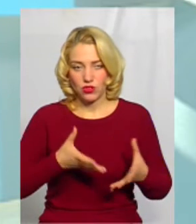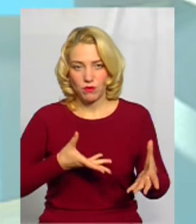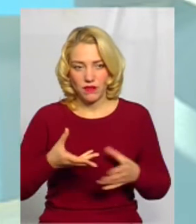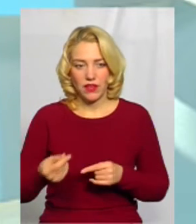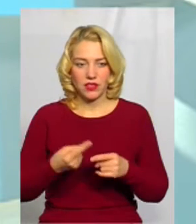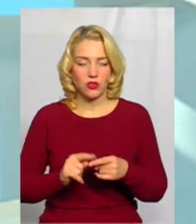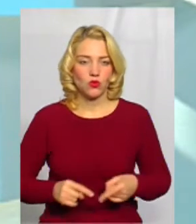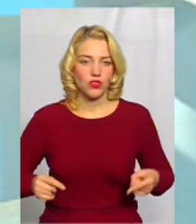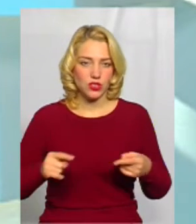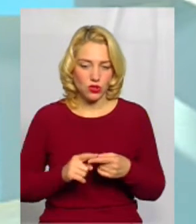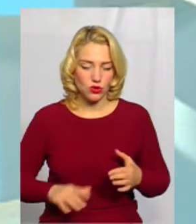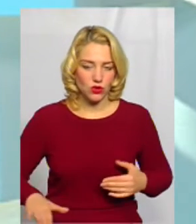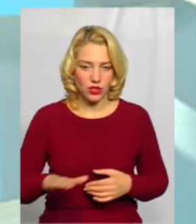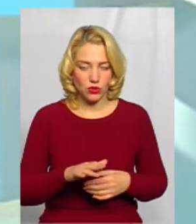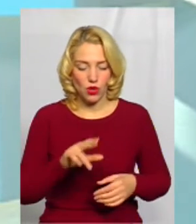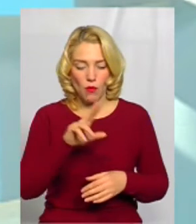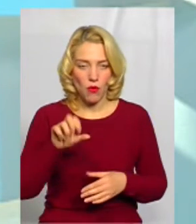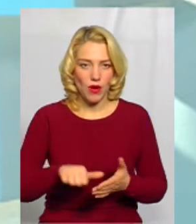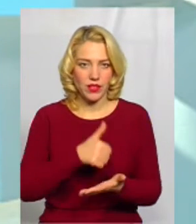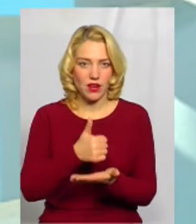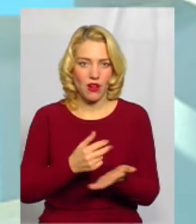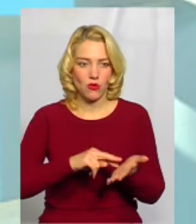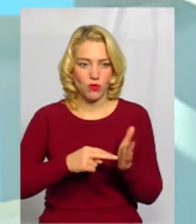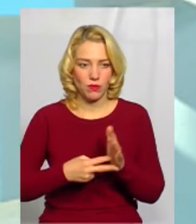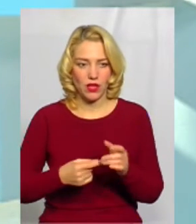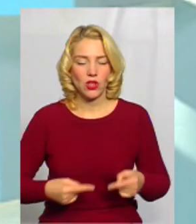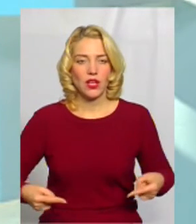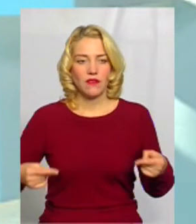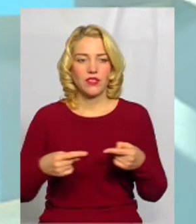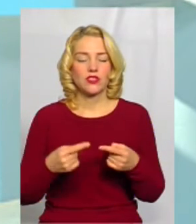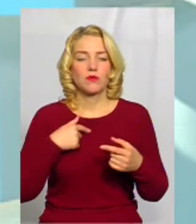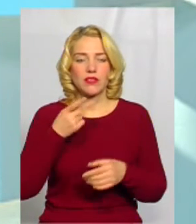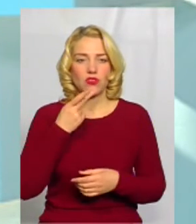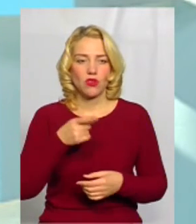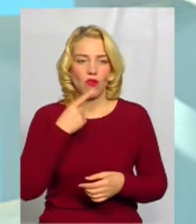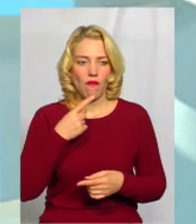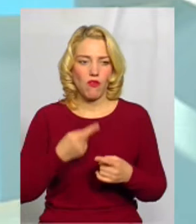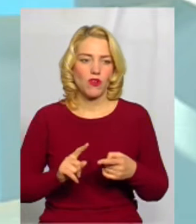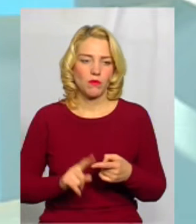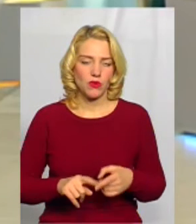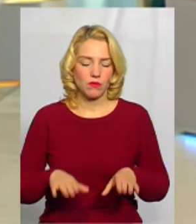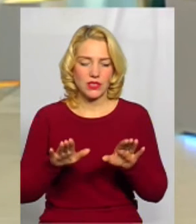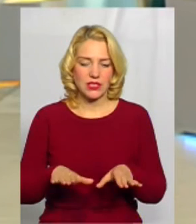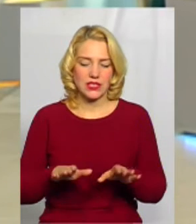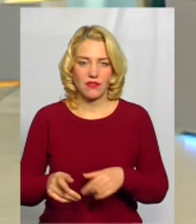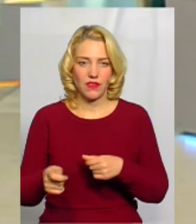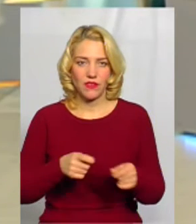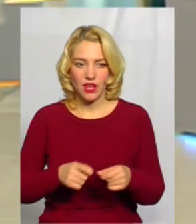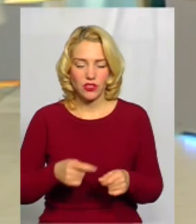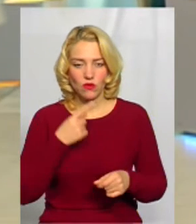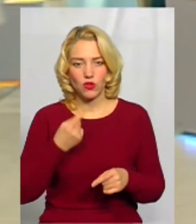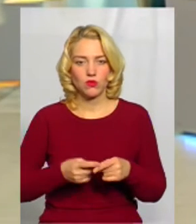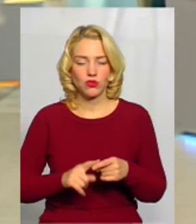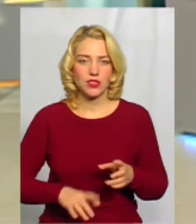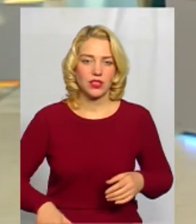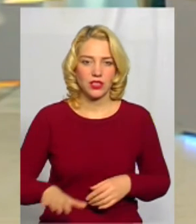визначену територію, хоча вона по генеральному плану визначена. Ми про нього завжди говоримо місцевій владі, говоримо, що ця територія